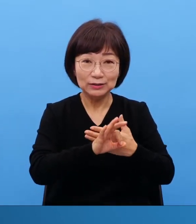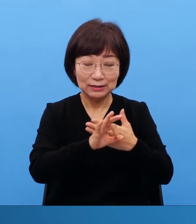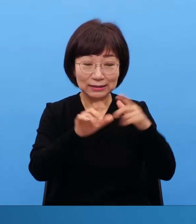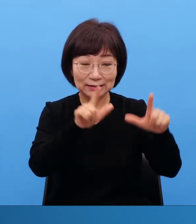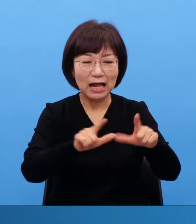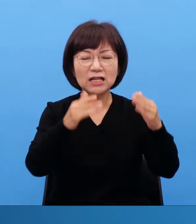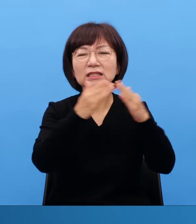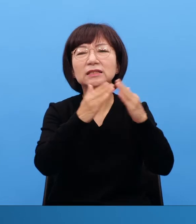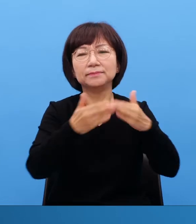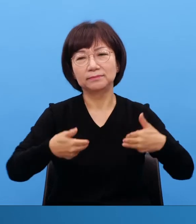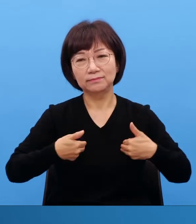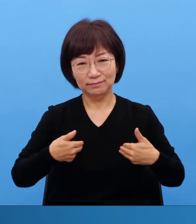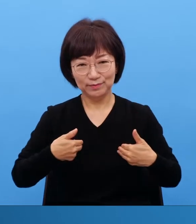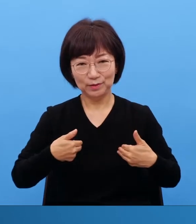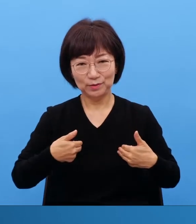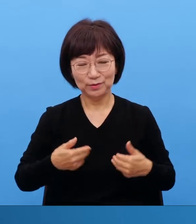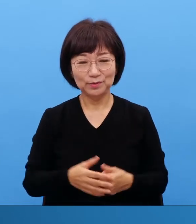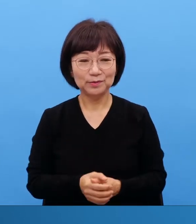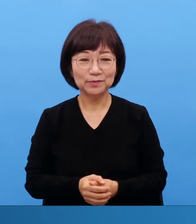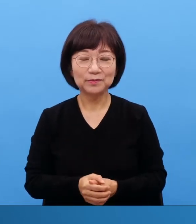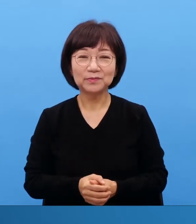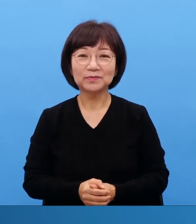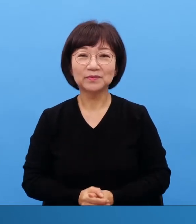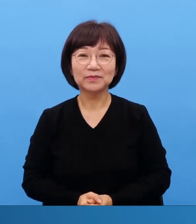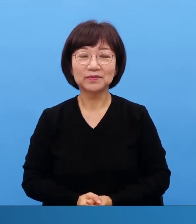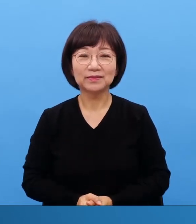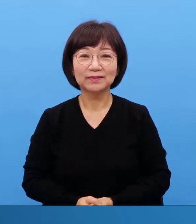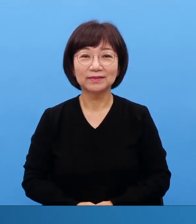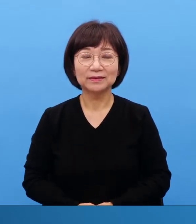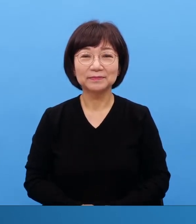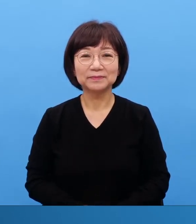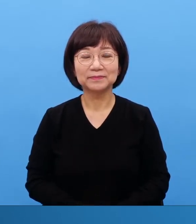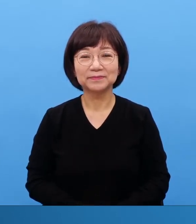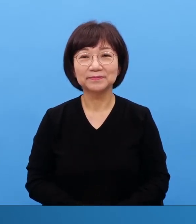그려가지고 이스라엘이 가난한 땅에 들어간다 어떻게 되겠어요